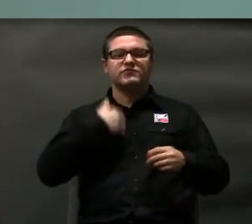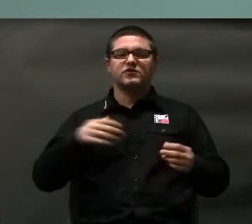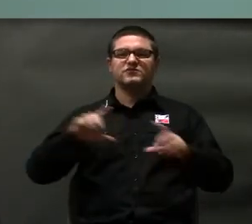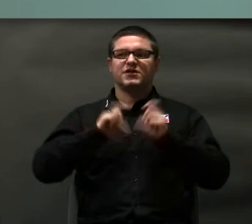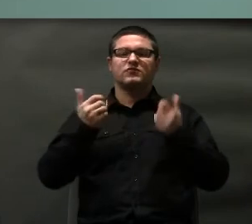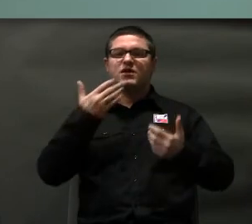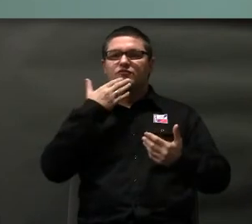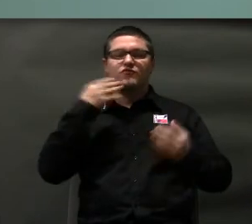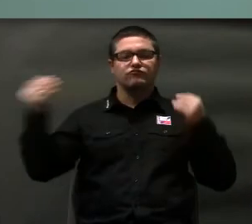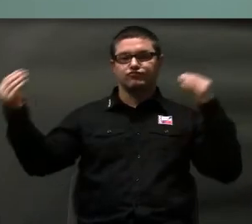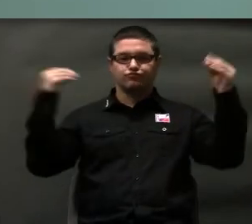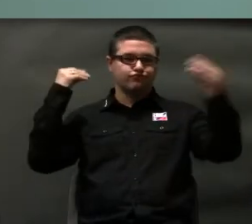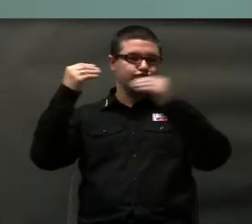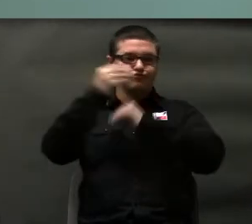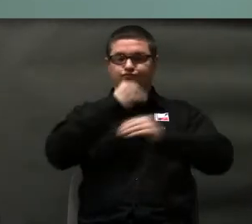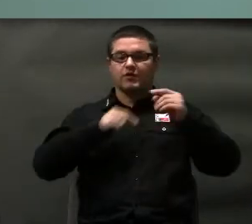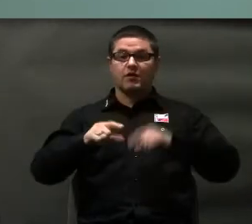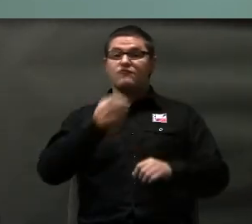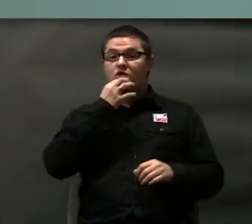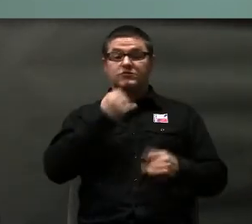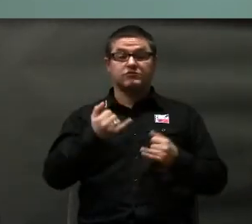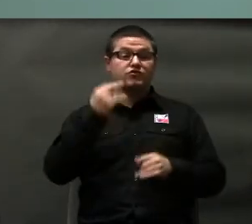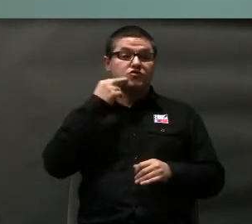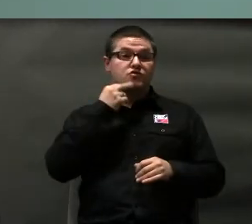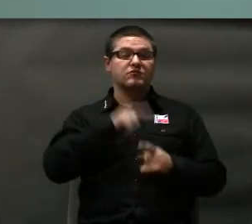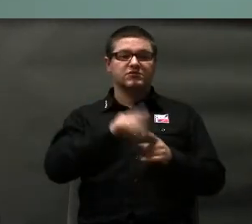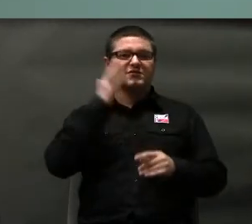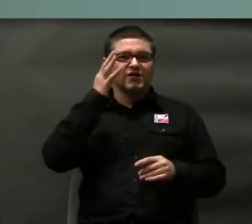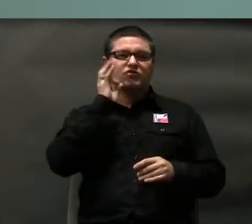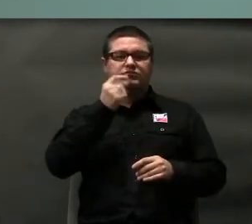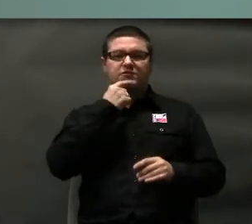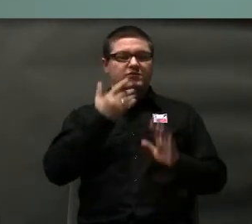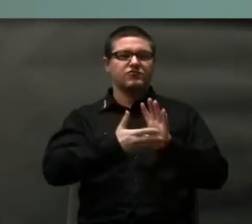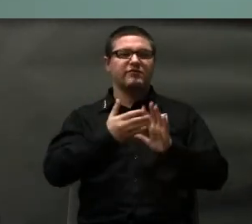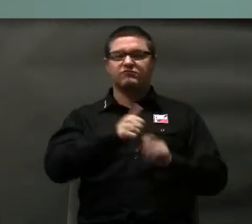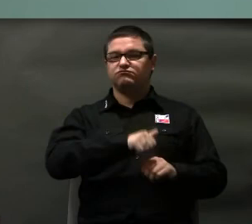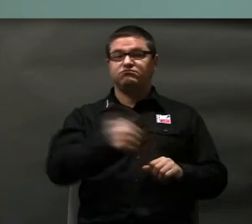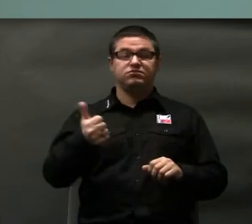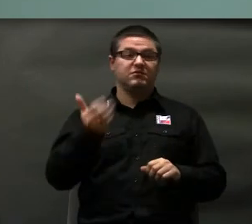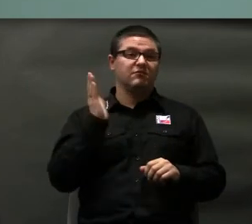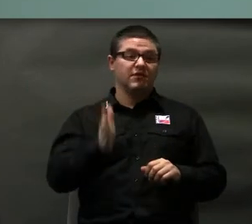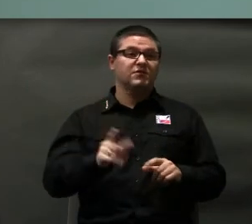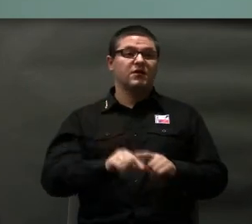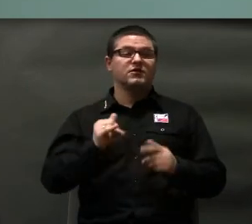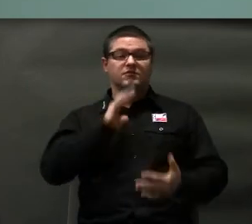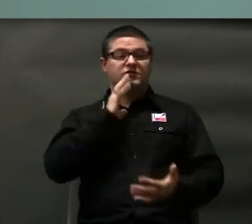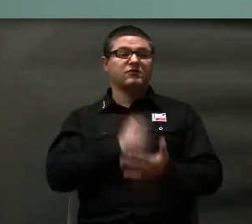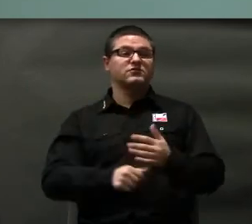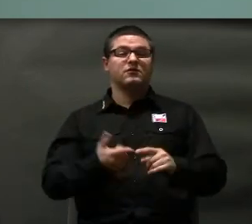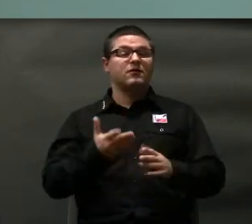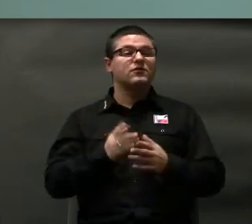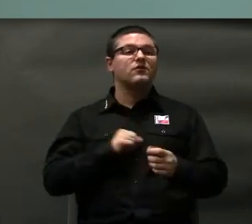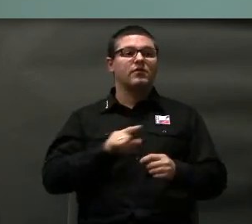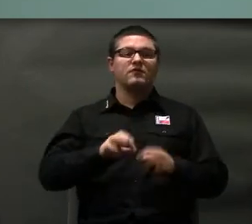nas otacza. Młodzież i dzieci głuche będą dobrze znały swój język migowy, kiedy będą korzystały z niego nie tylko